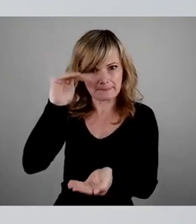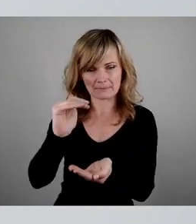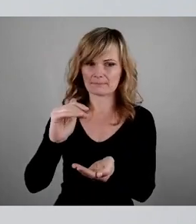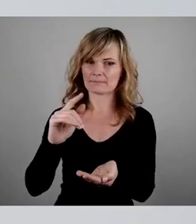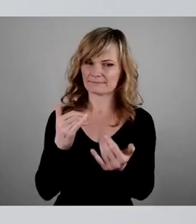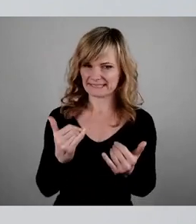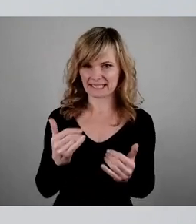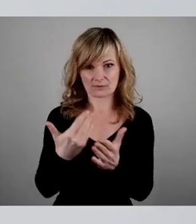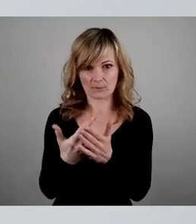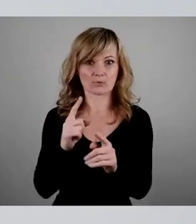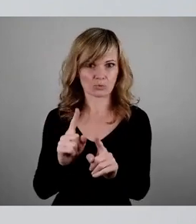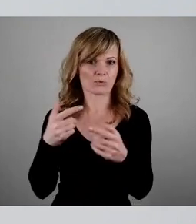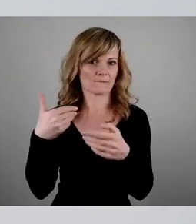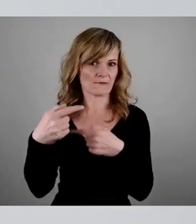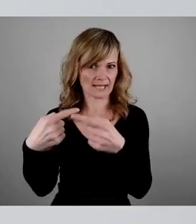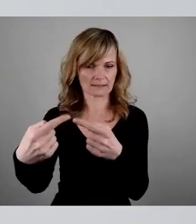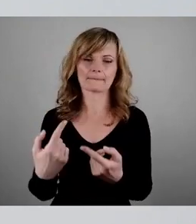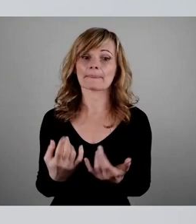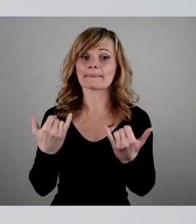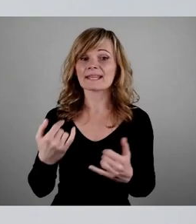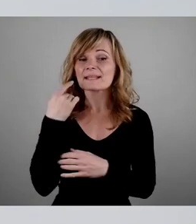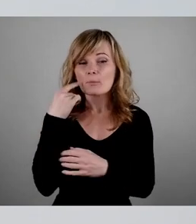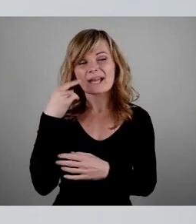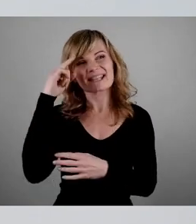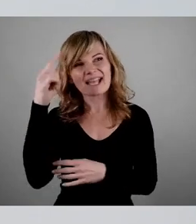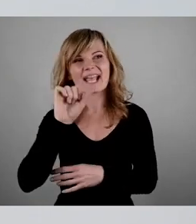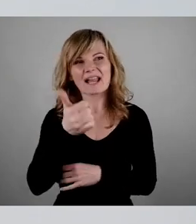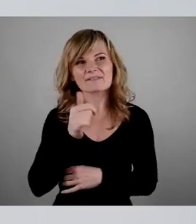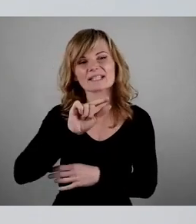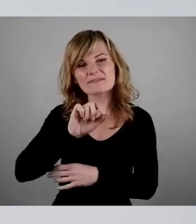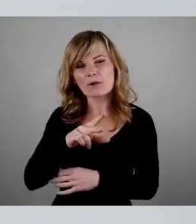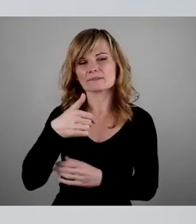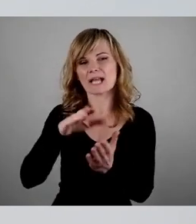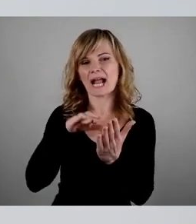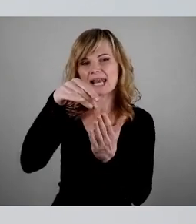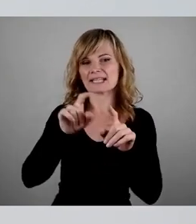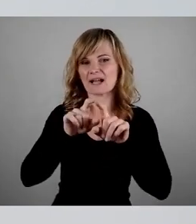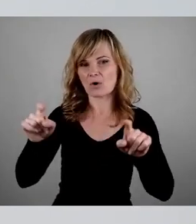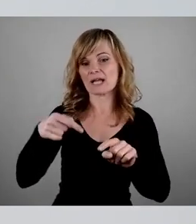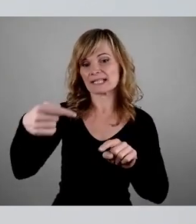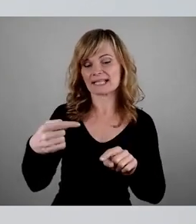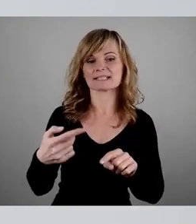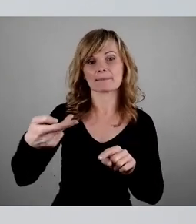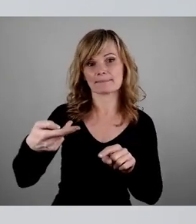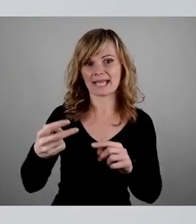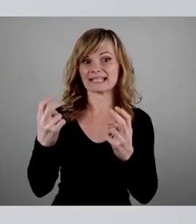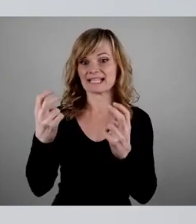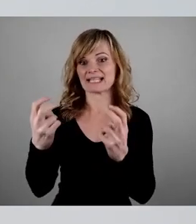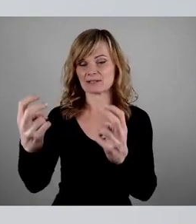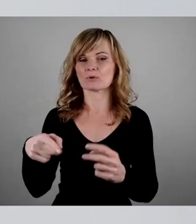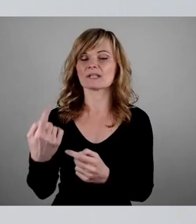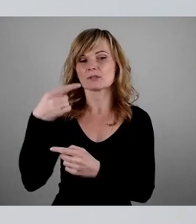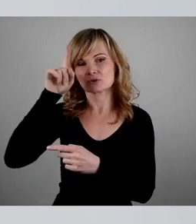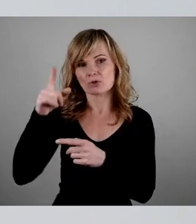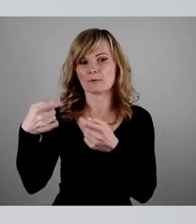Und wir gehen derzeit davon aus, dass in der 11. 12. Kalenderwoche, also in den nächsten beiden Sitzungen des Deutschen Bundestags